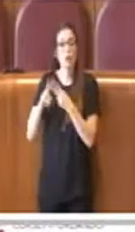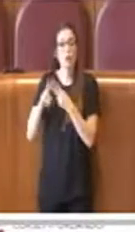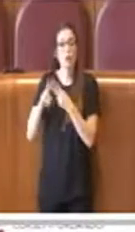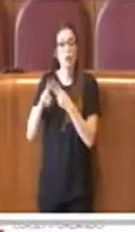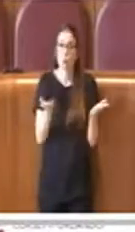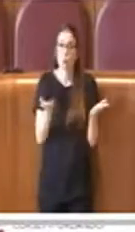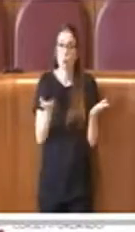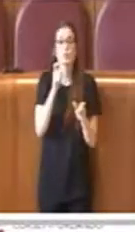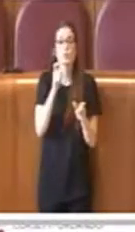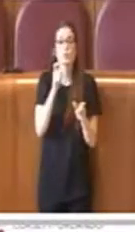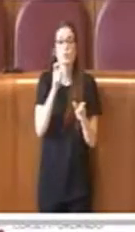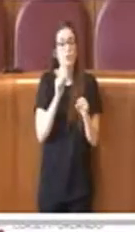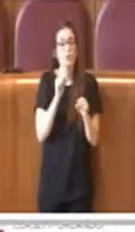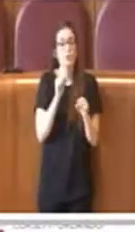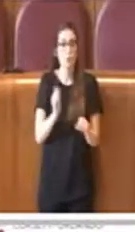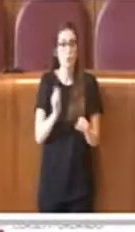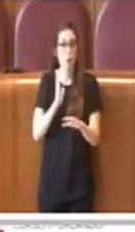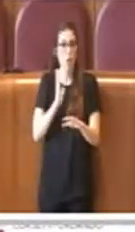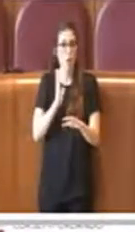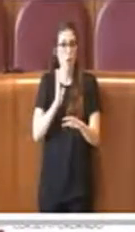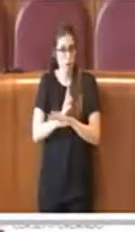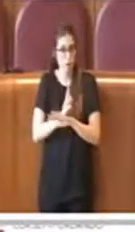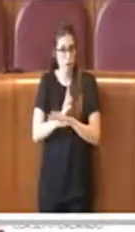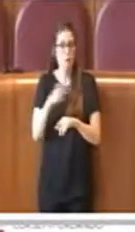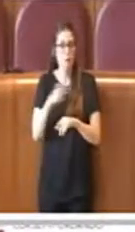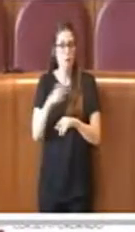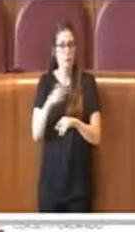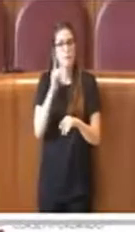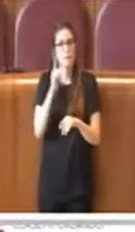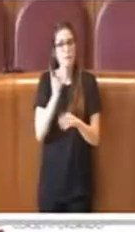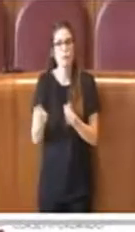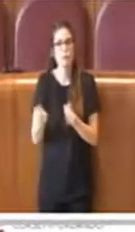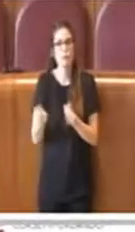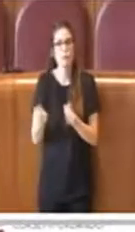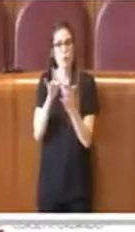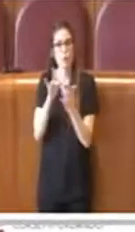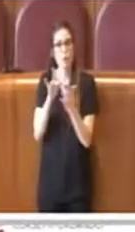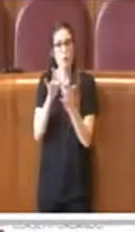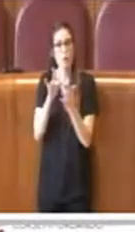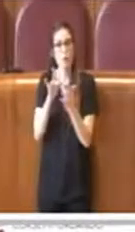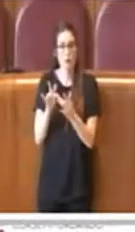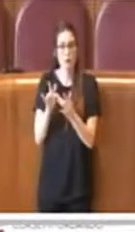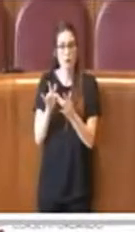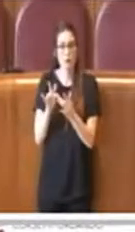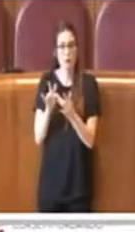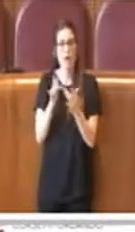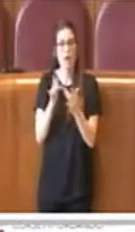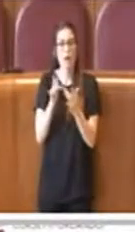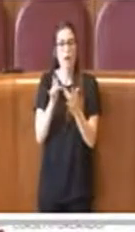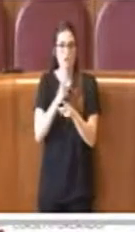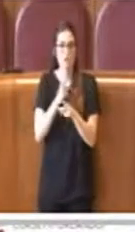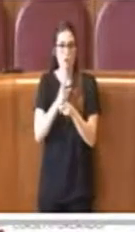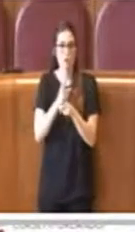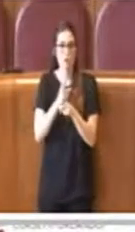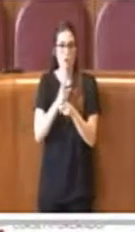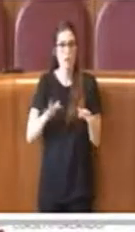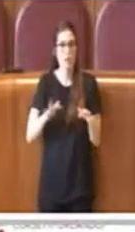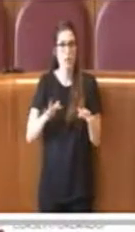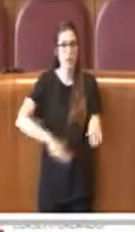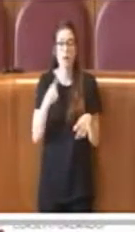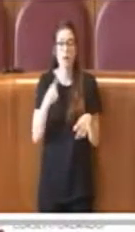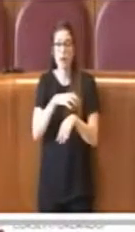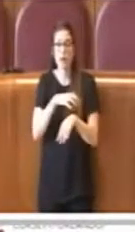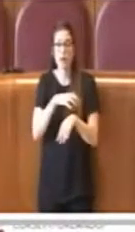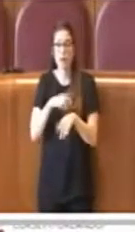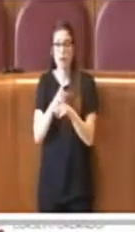intervenire, tutto questo rende fluido il contatto con la moltiplicità di esigenze del territorio a cui la consulta deve garantire